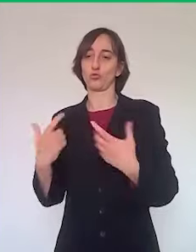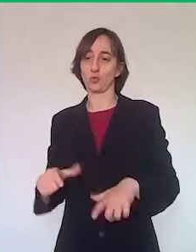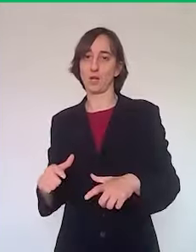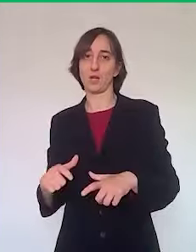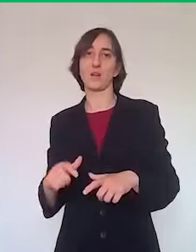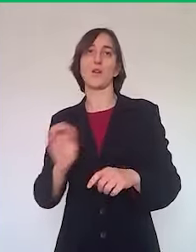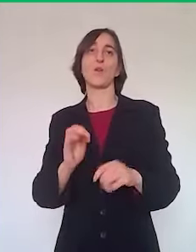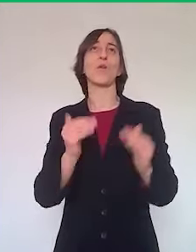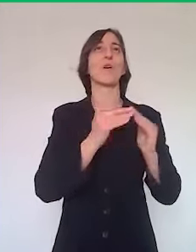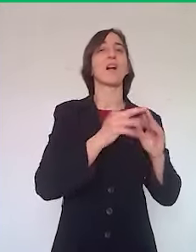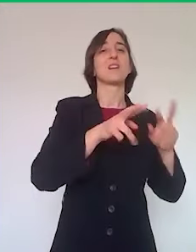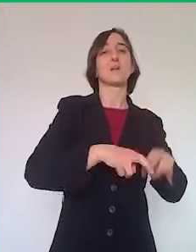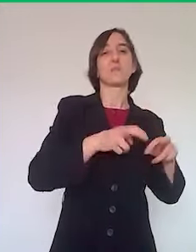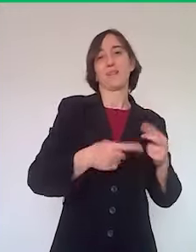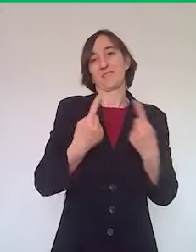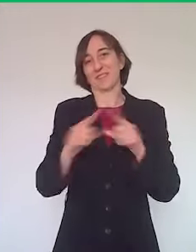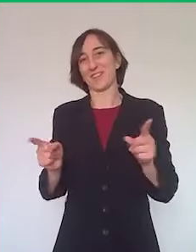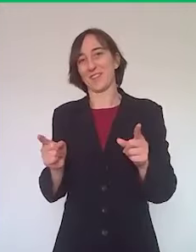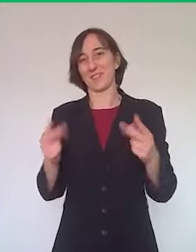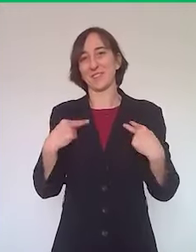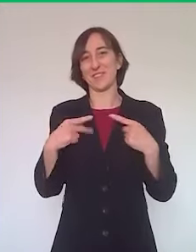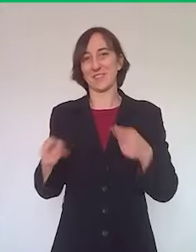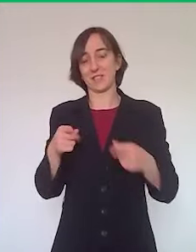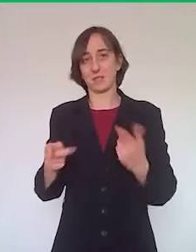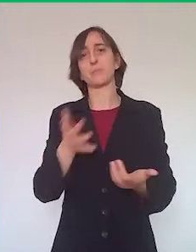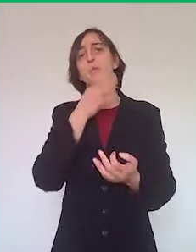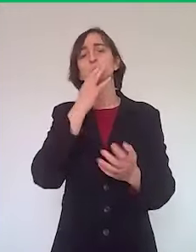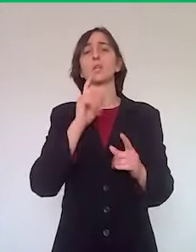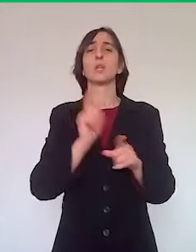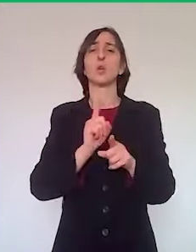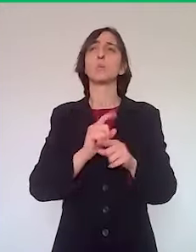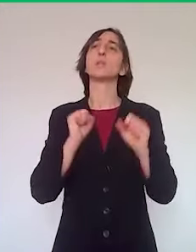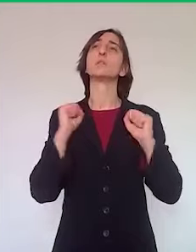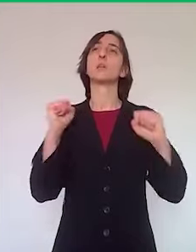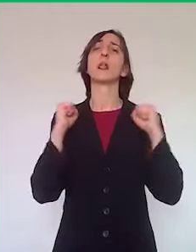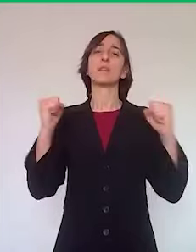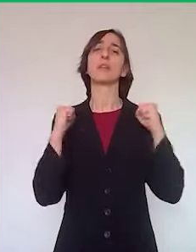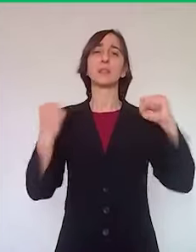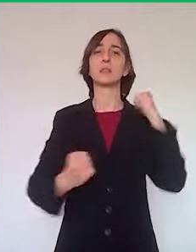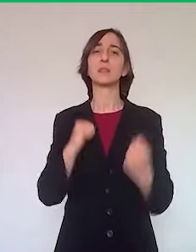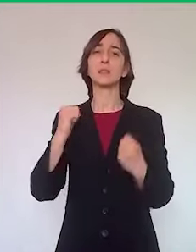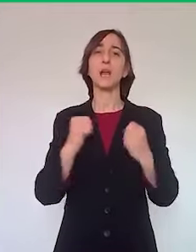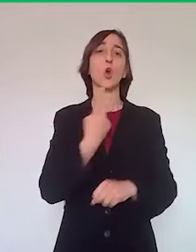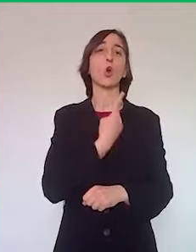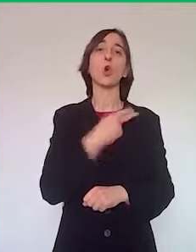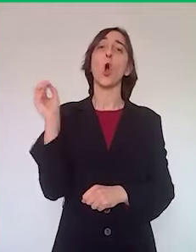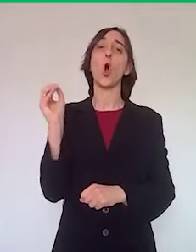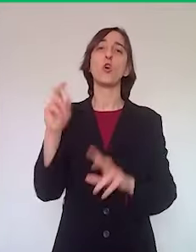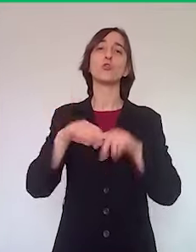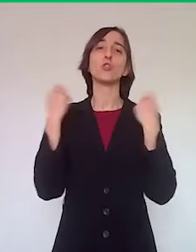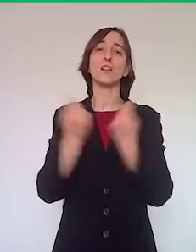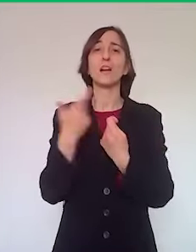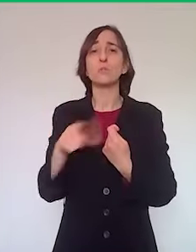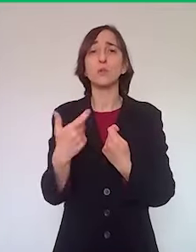Abbiamo detto quindi no all'attività motoria in generale non perché rappresenti il primo fattore di contagio, ma perché volevamo dare il